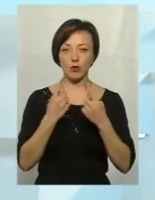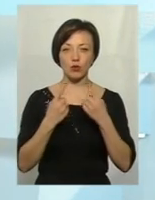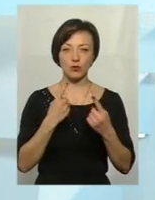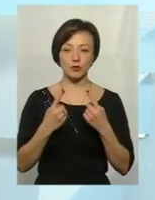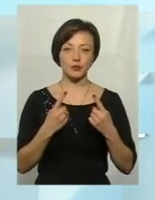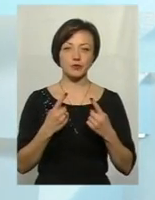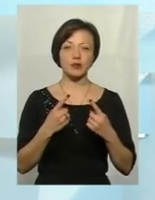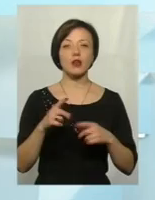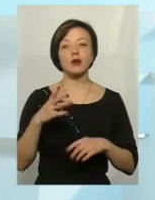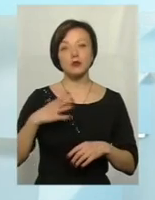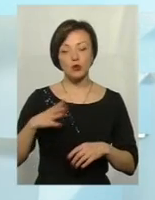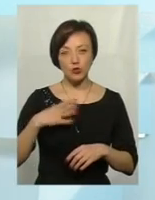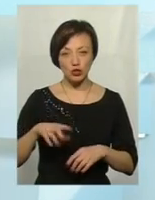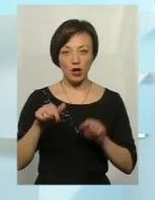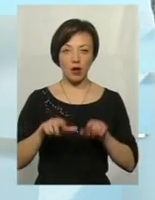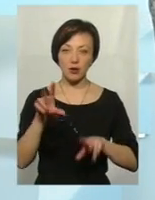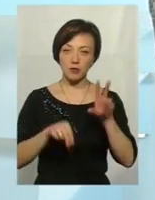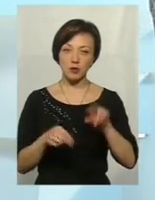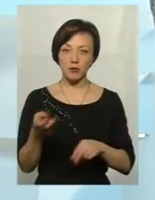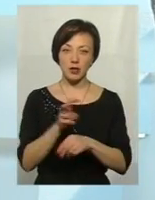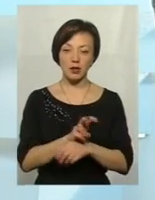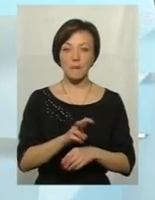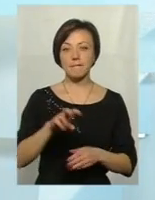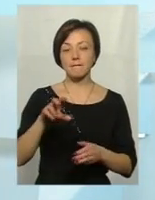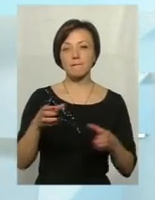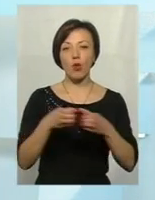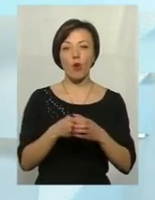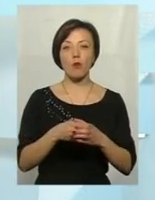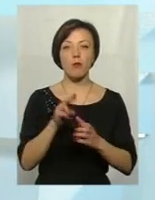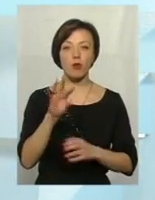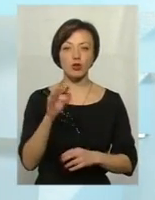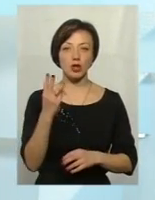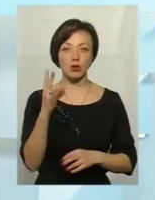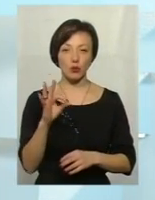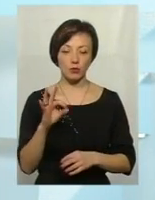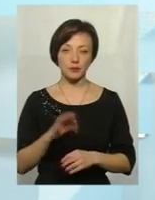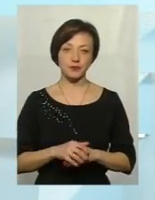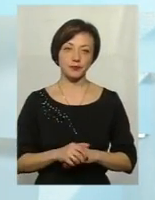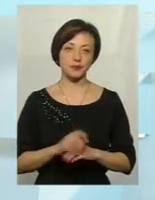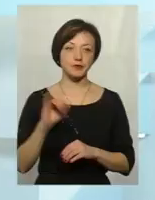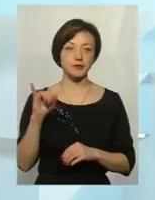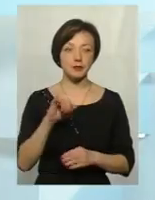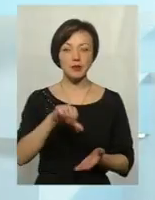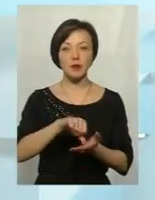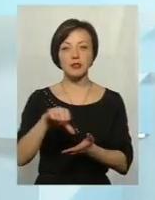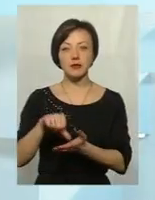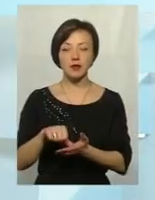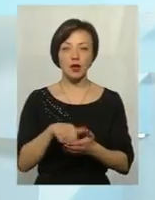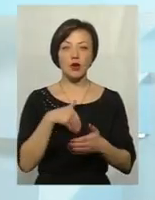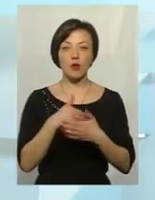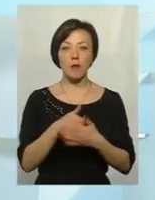сподіваємося все-таки дочекатися у цій студії представників блоку Петра Порошенка в Хмельницькій обласній раді та представників